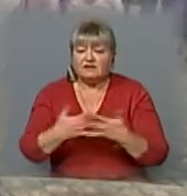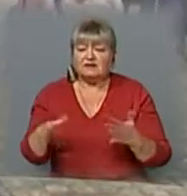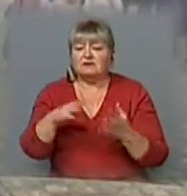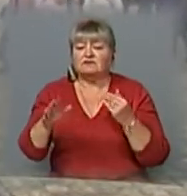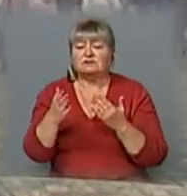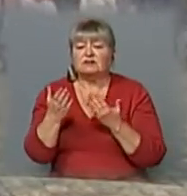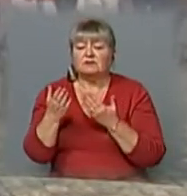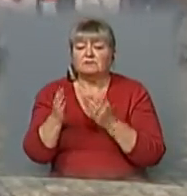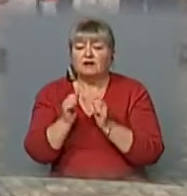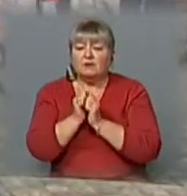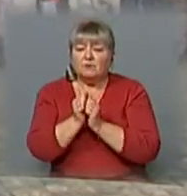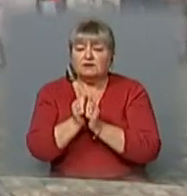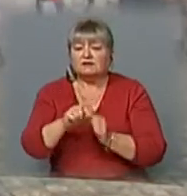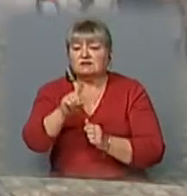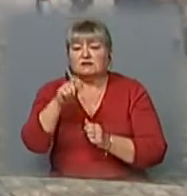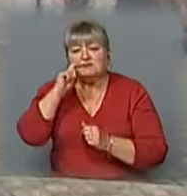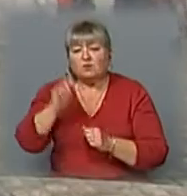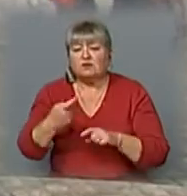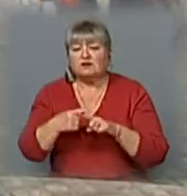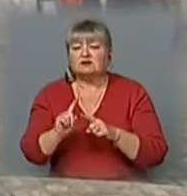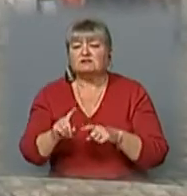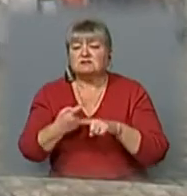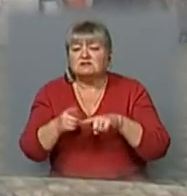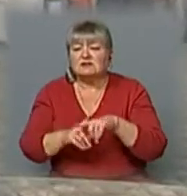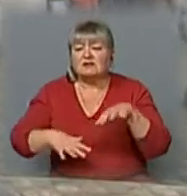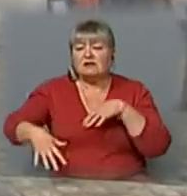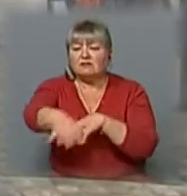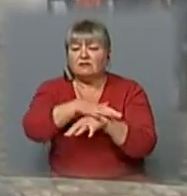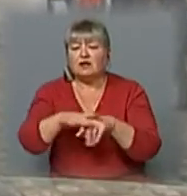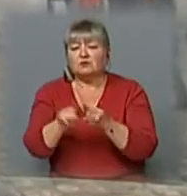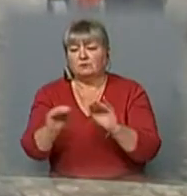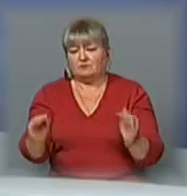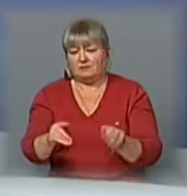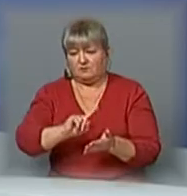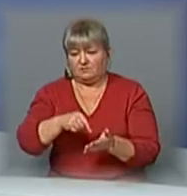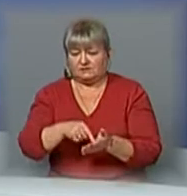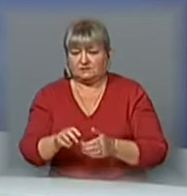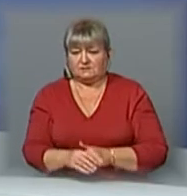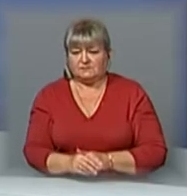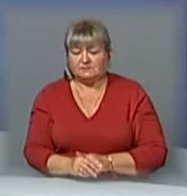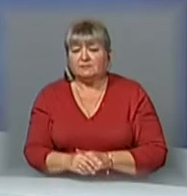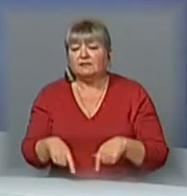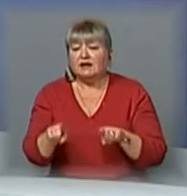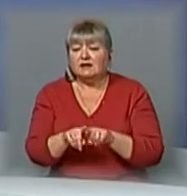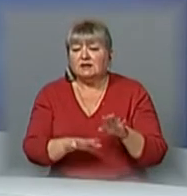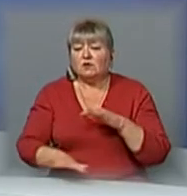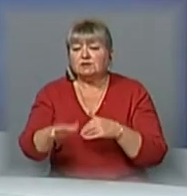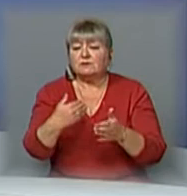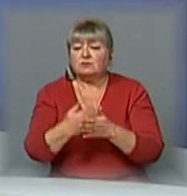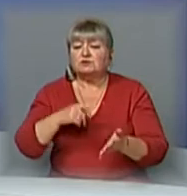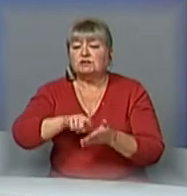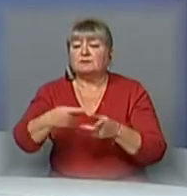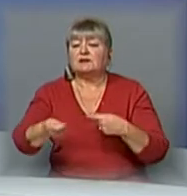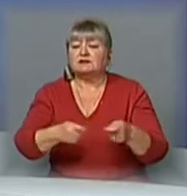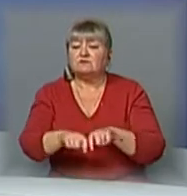Україну і так далі. Я пам'ятаю оцей великий натовп народу в такому невеличкому місці. Також на площі перед Ратушою